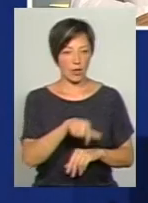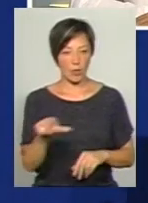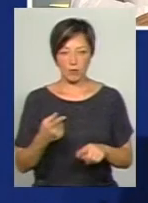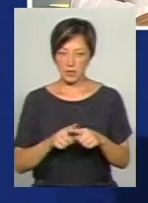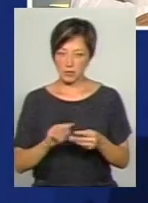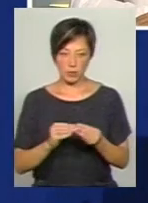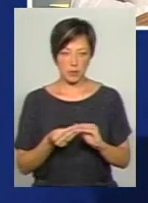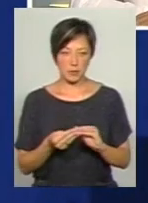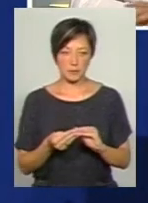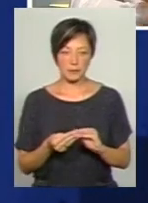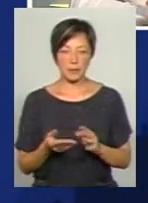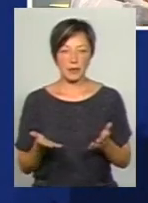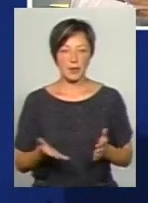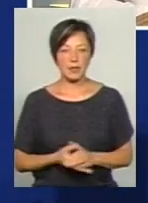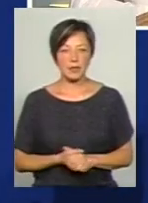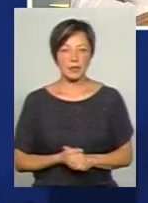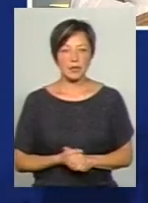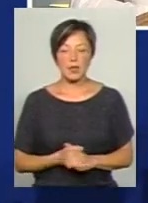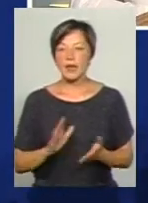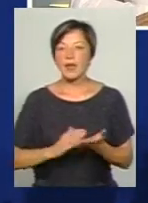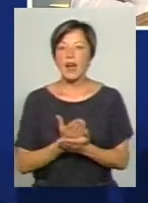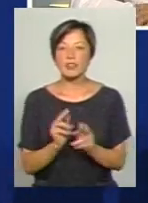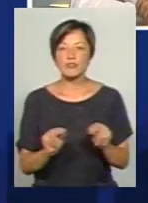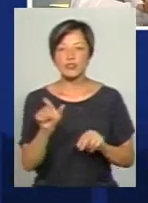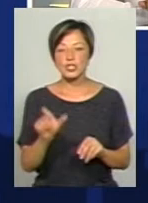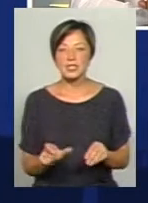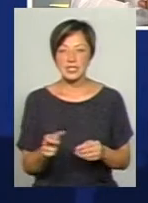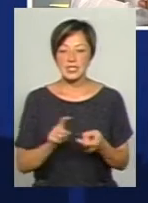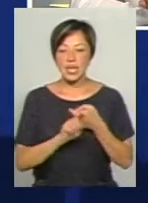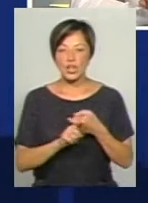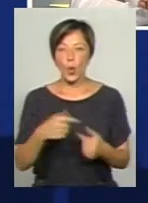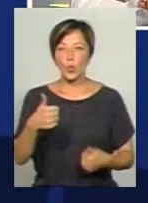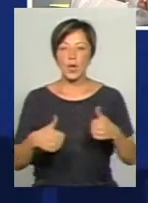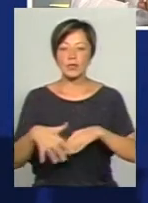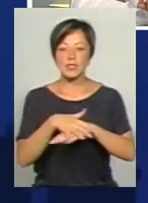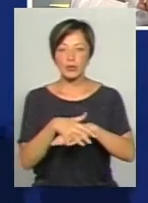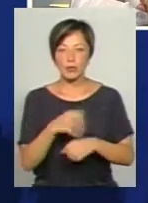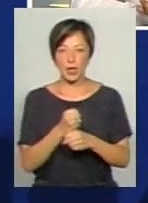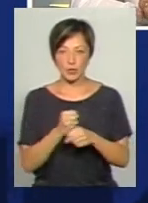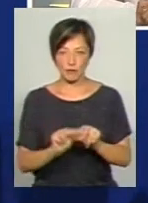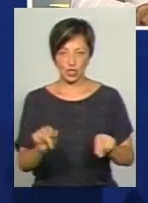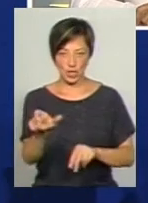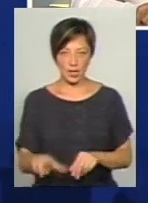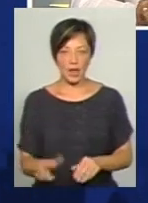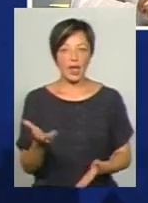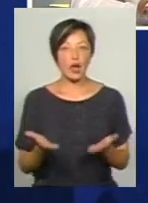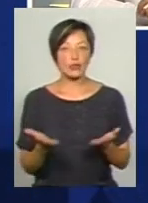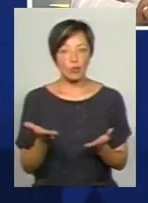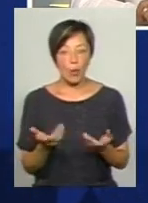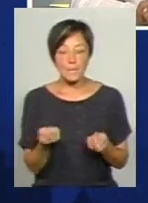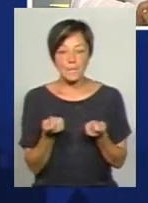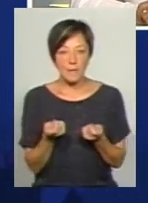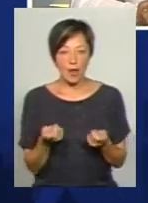проблема. Якість вчителя залежить від конкурентного середовища, в якому працює вчитель. Якщо у